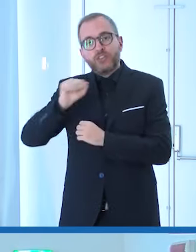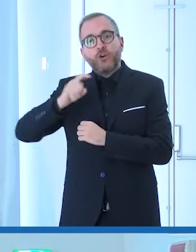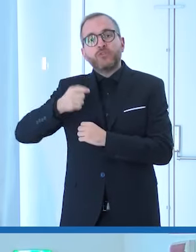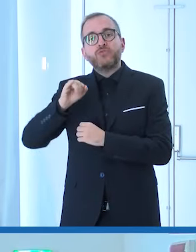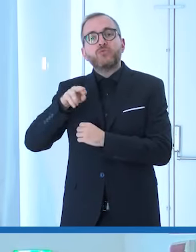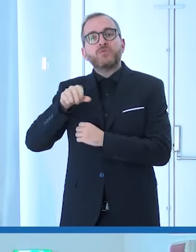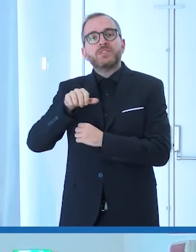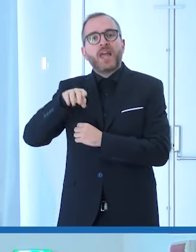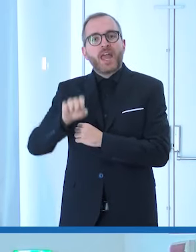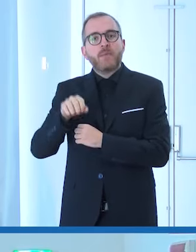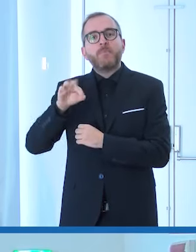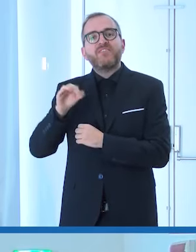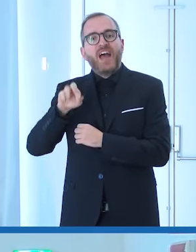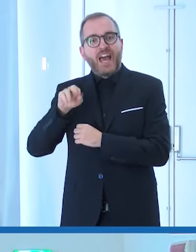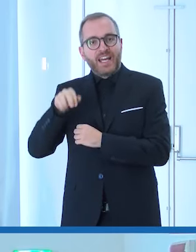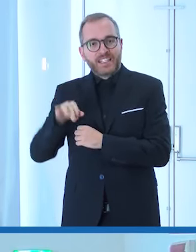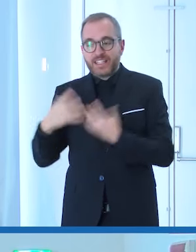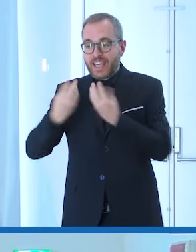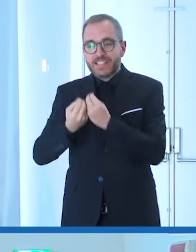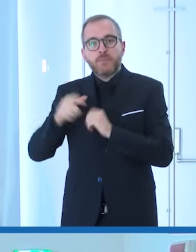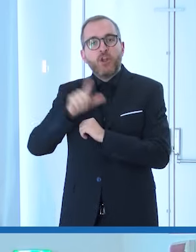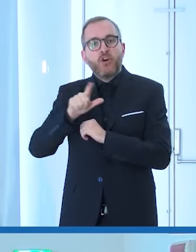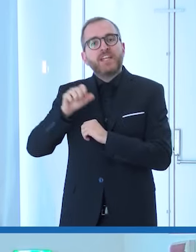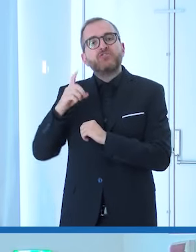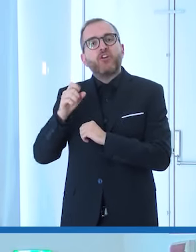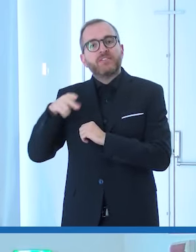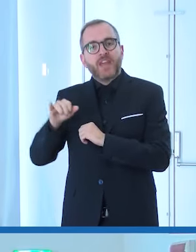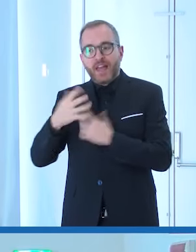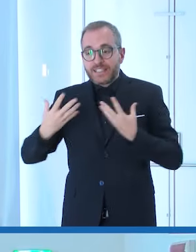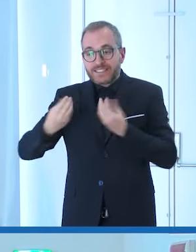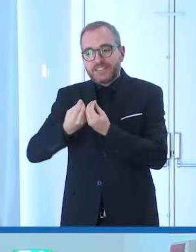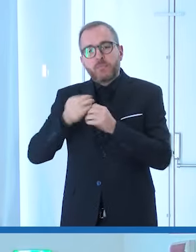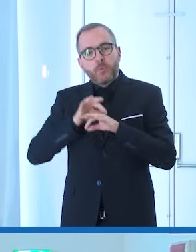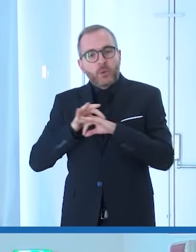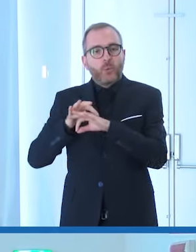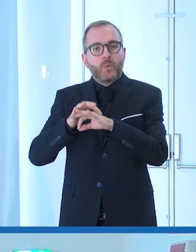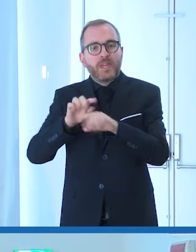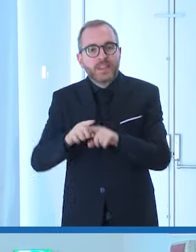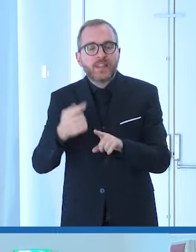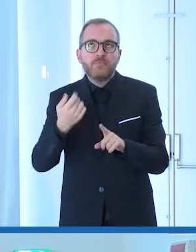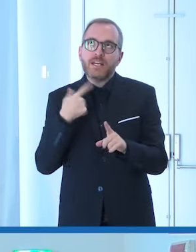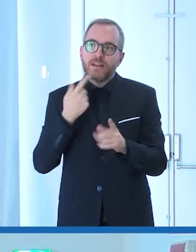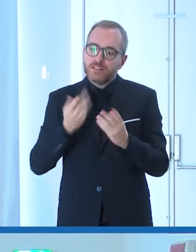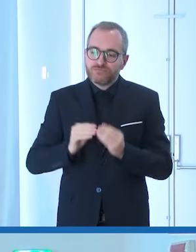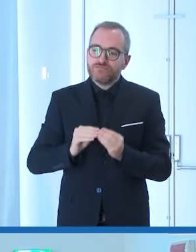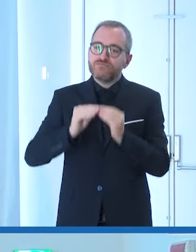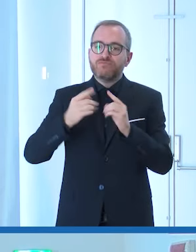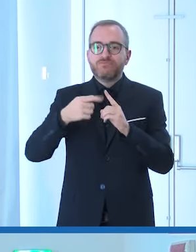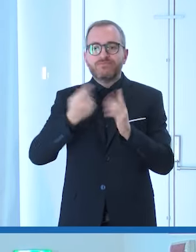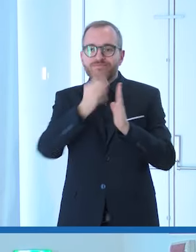Malafalina e Lorenzo Sani hai costruito per guidarci e per